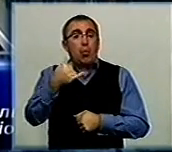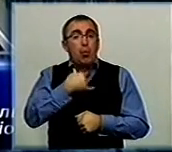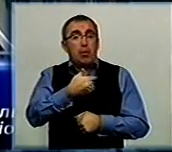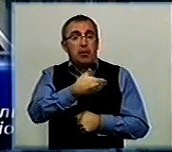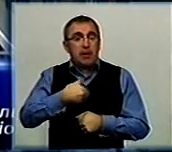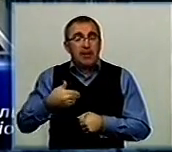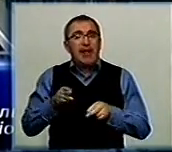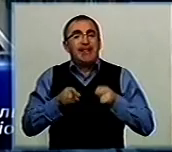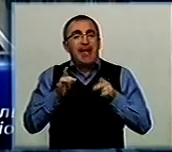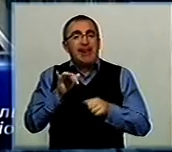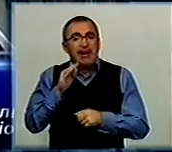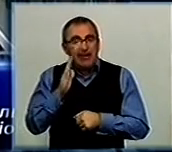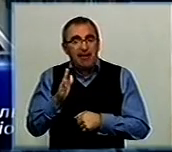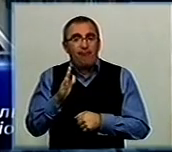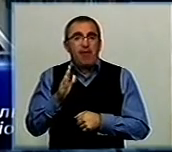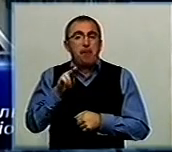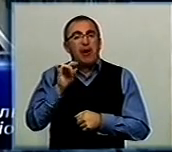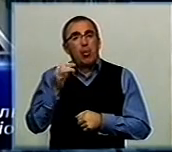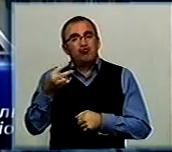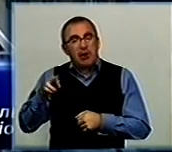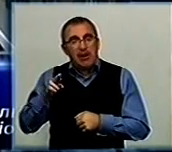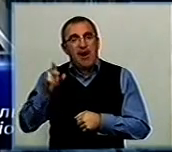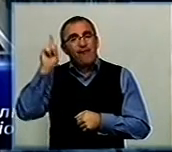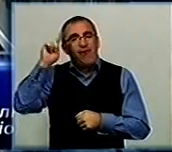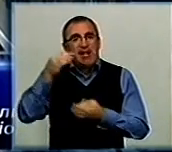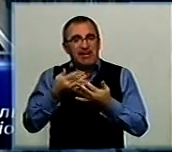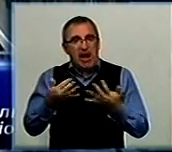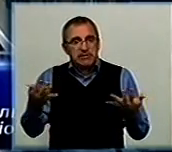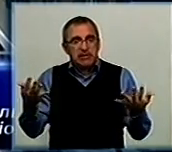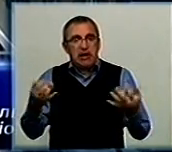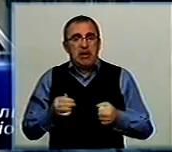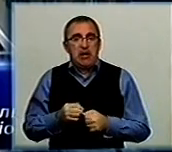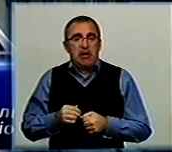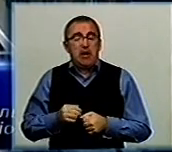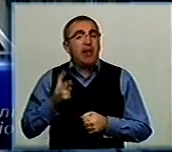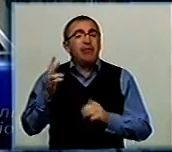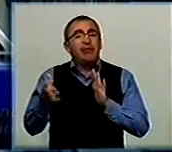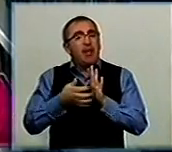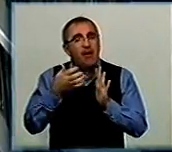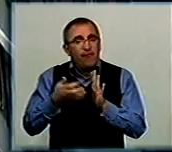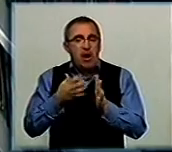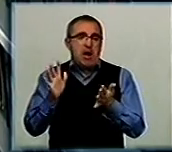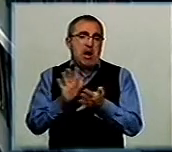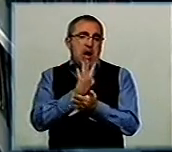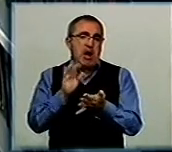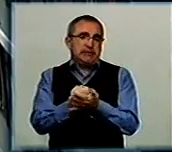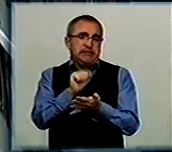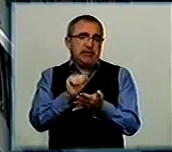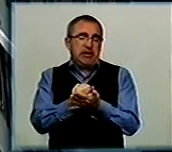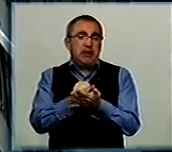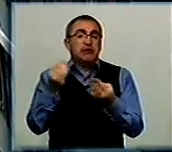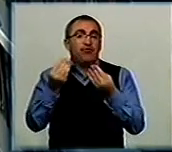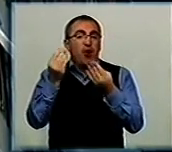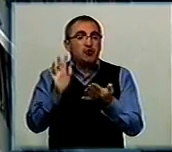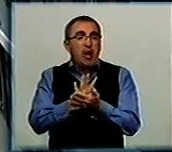детективи, приключення, фантастику дуже люблять. І не вистачає нам, звісно, газет. Тобто свіжих